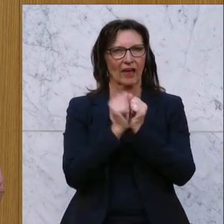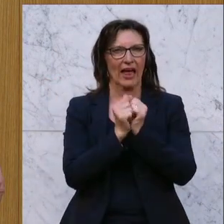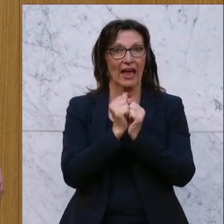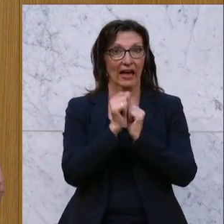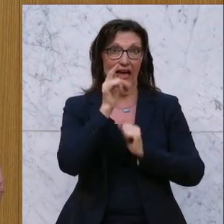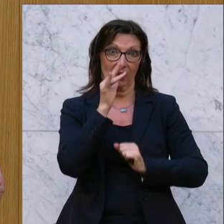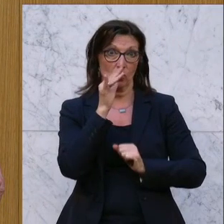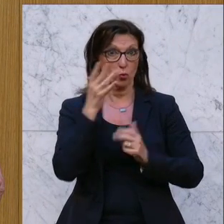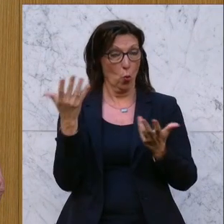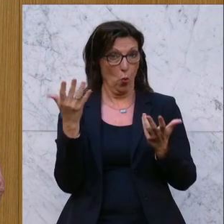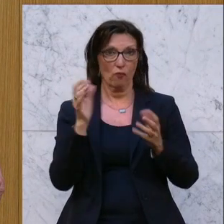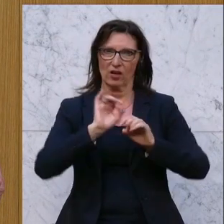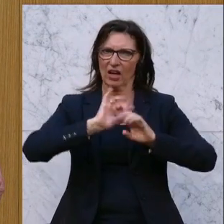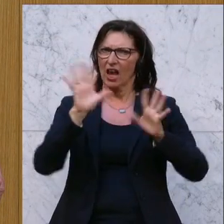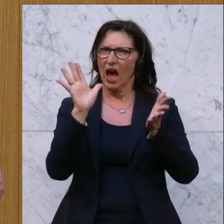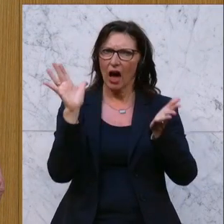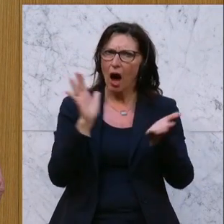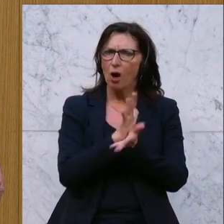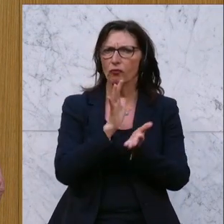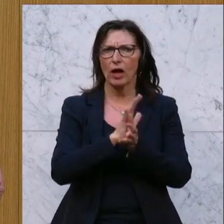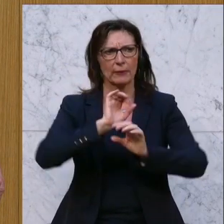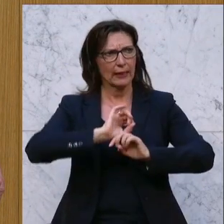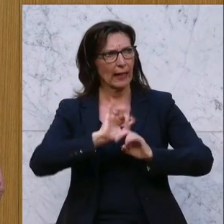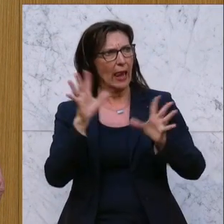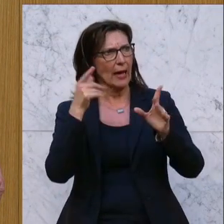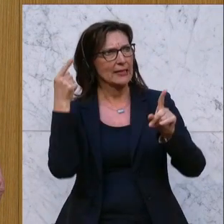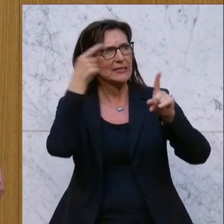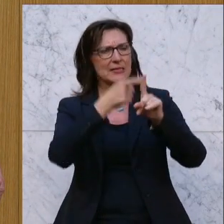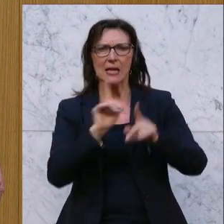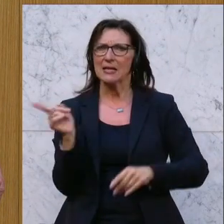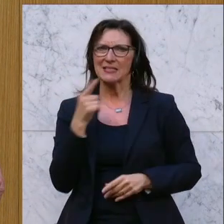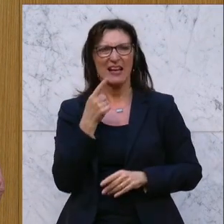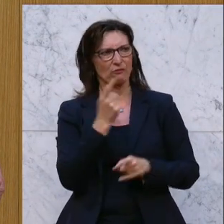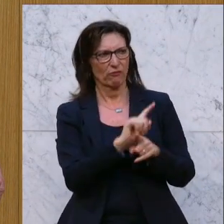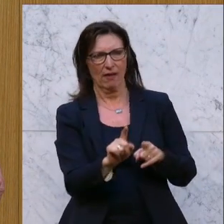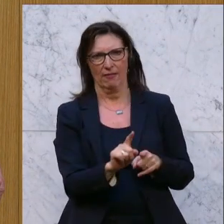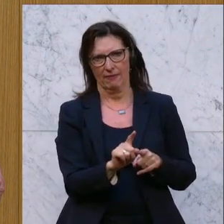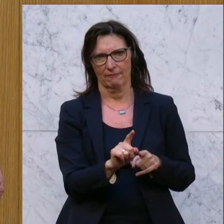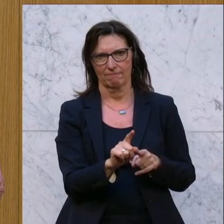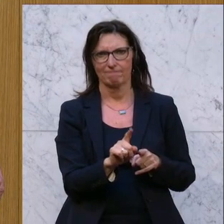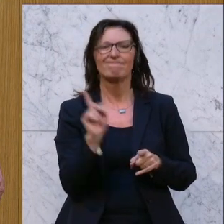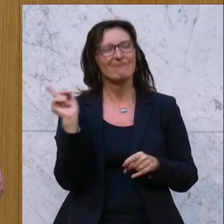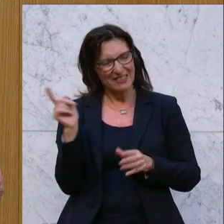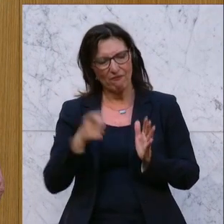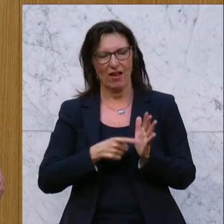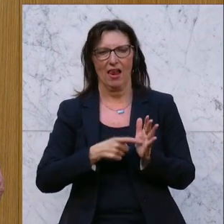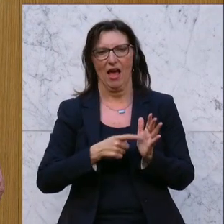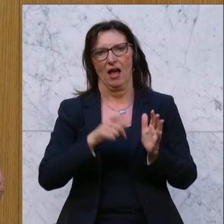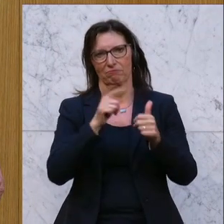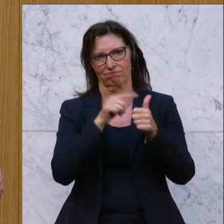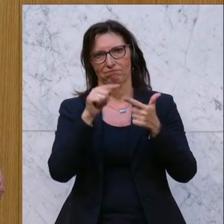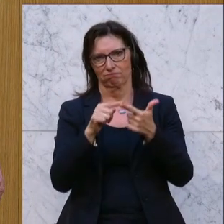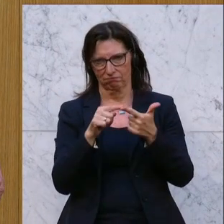klare Aufgabenstellungen und Zielsetzungen fehlten, werden diese eingefordert. Daraus